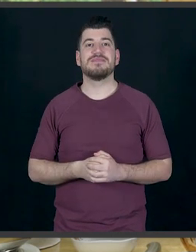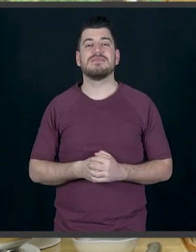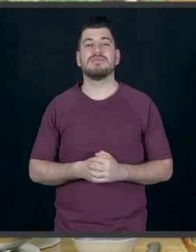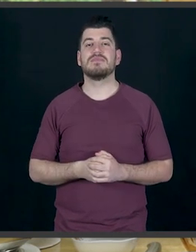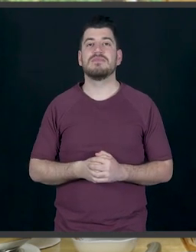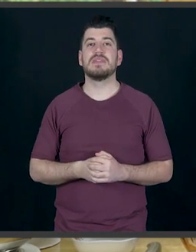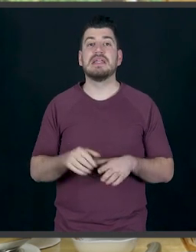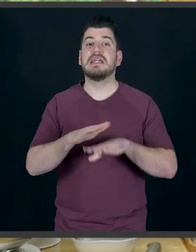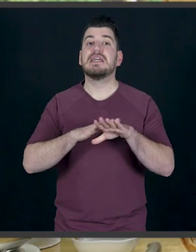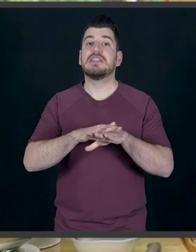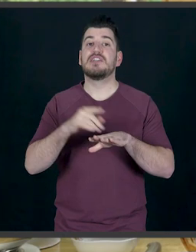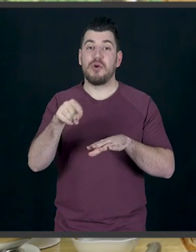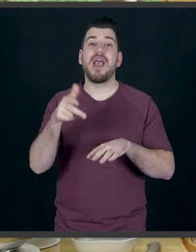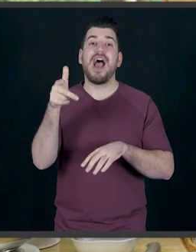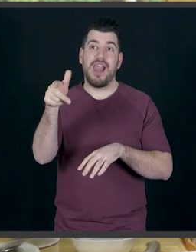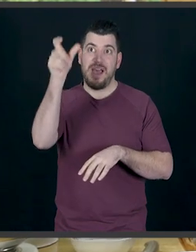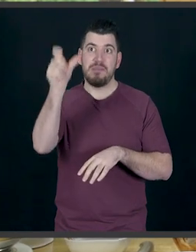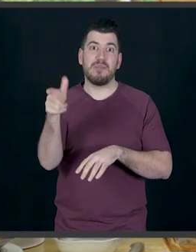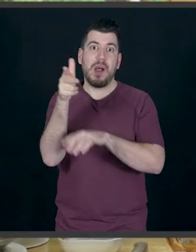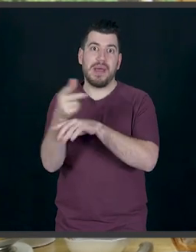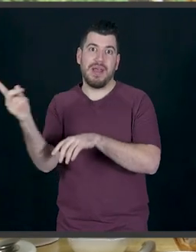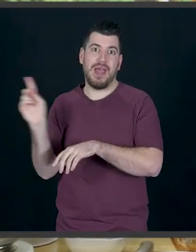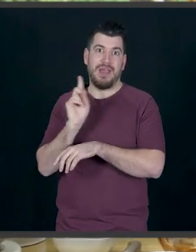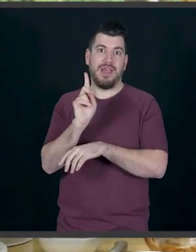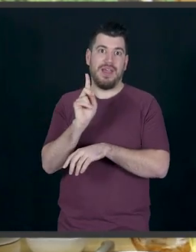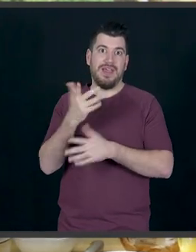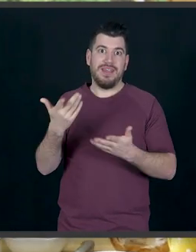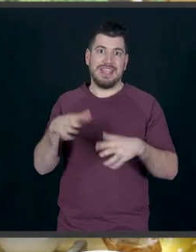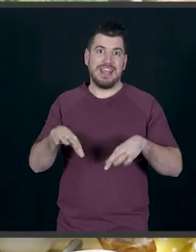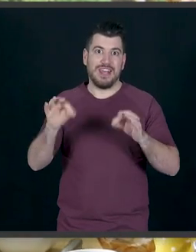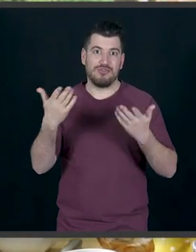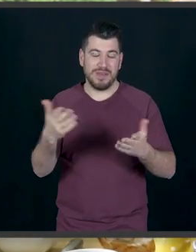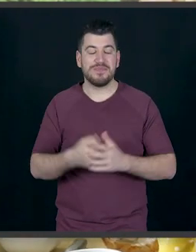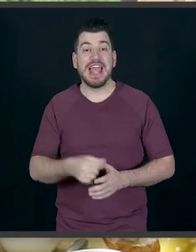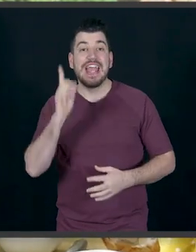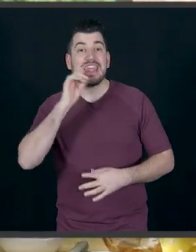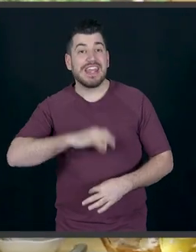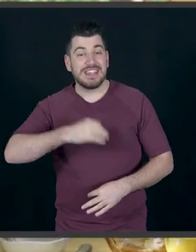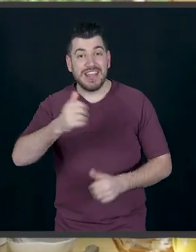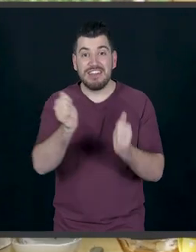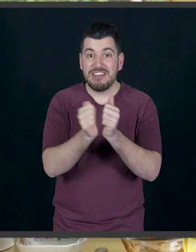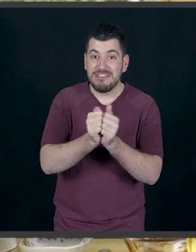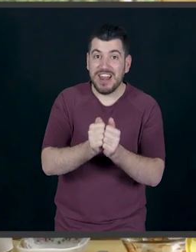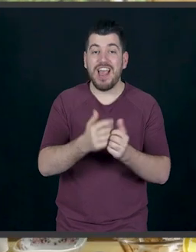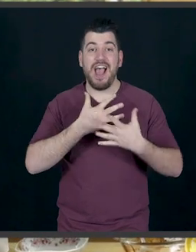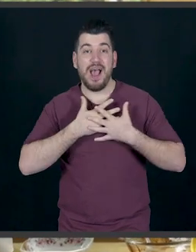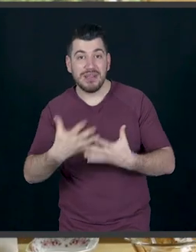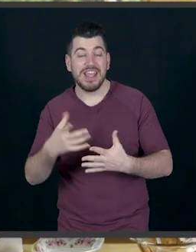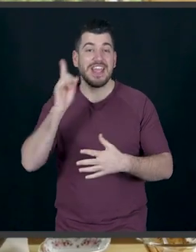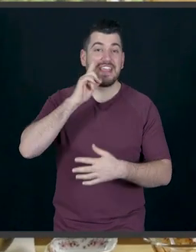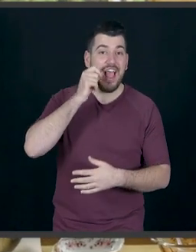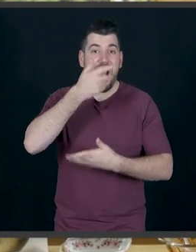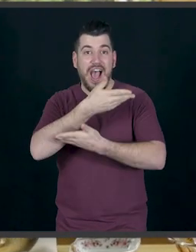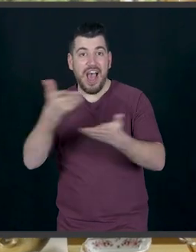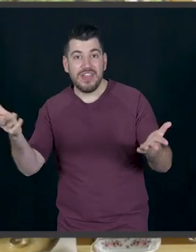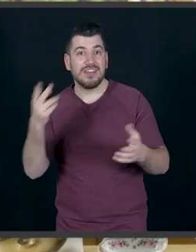Ναι με συγχωρείτε πρέπει να πάει ο Λάκης πίσω στην κάμερα. Τέλεια. Άρα κυρίες και κύριοι, φίλοι μου, αγαπητοί, γυναίκες,